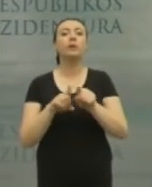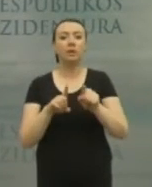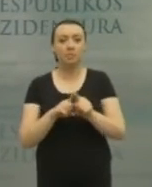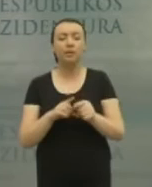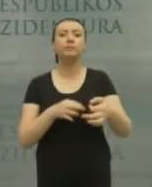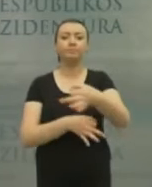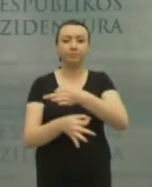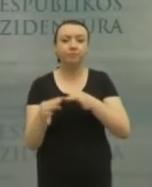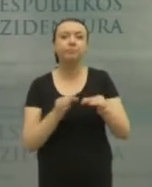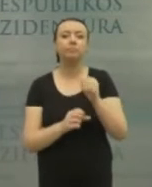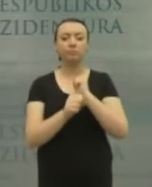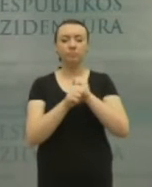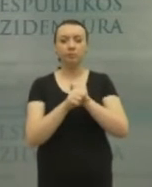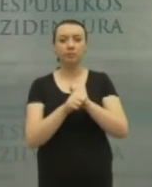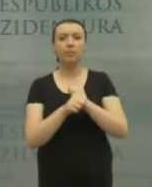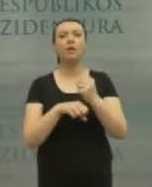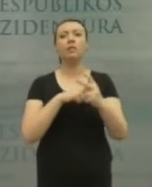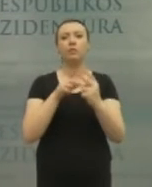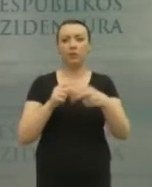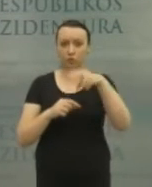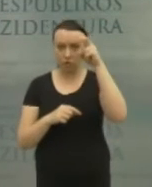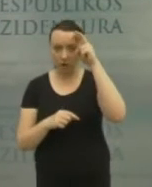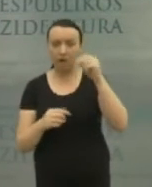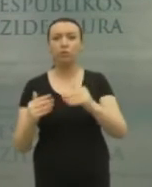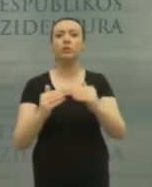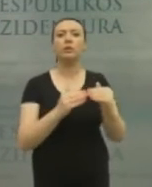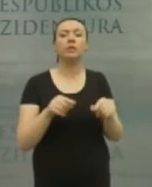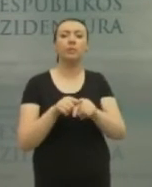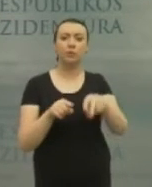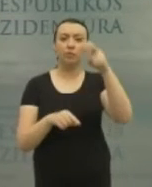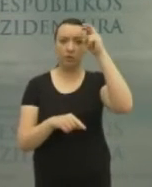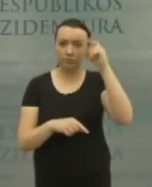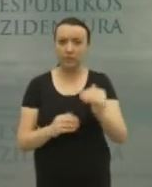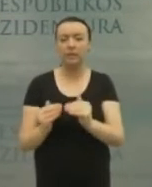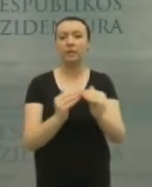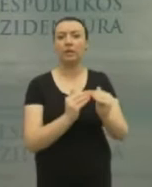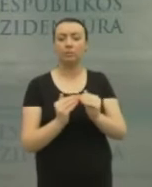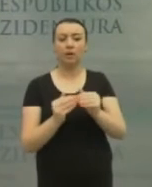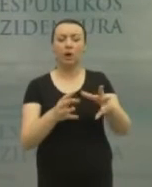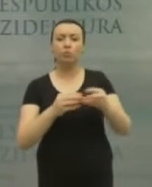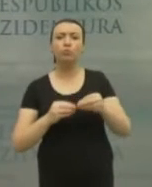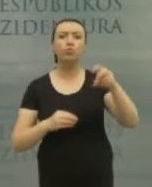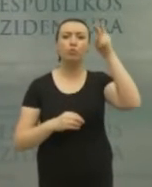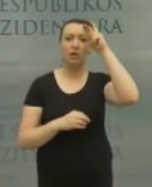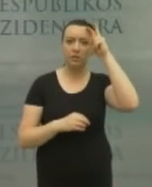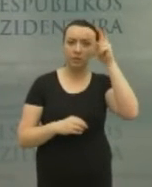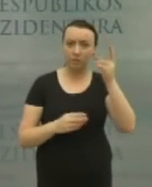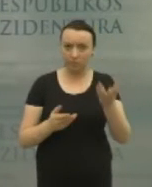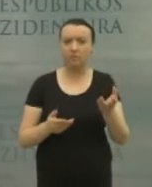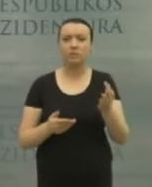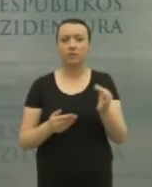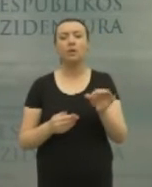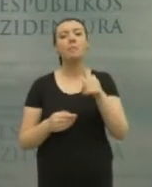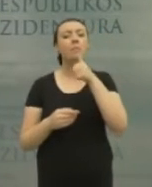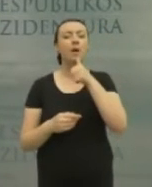vyksta darbas tiek dvi šalių lygmenių, tiek Europos Sąjungos lygmenių su šalimis, iš kurių kilus yra didžioji dalis